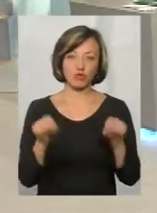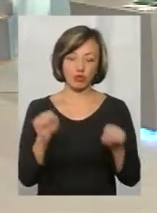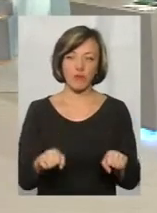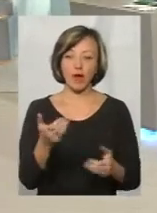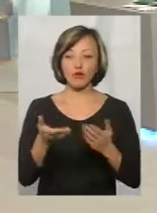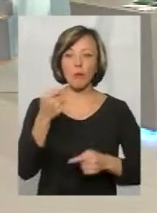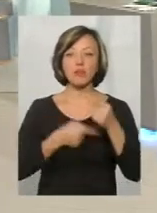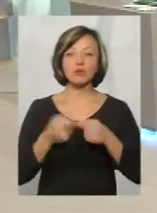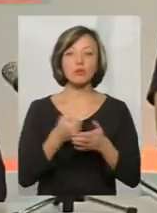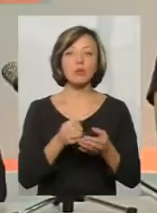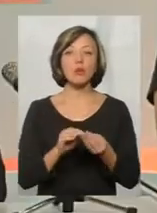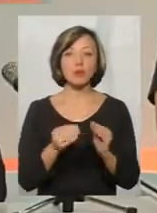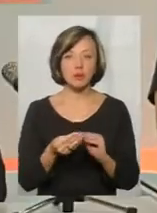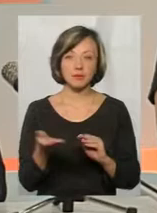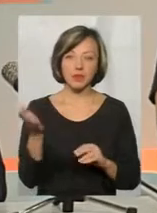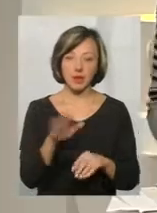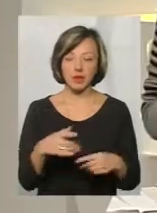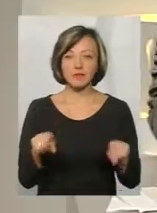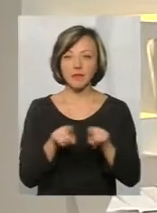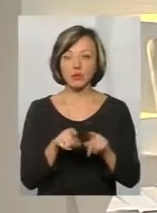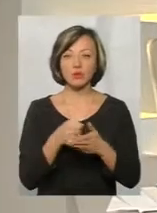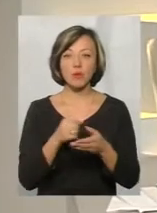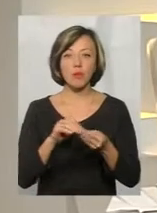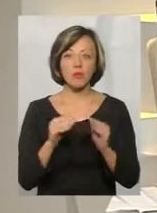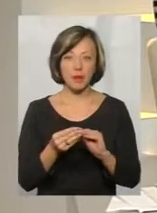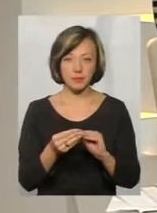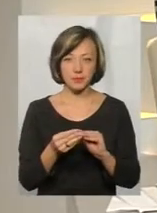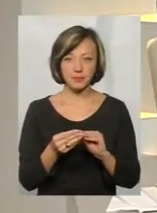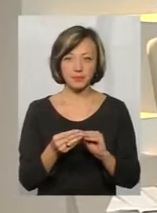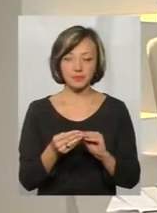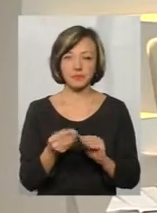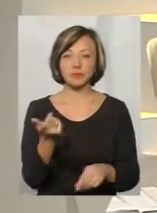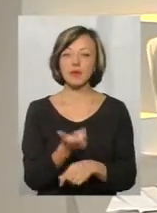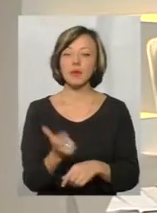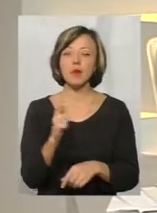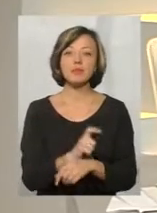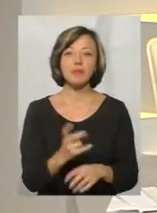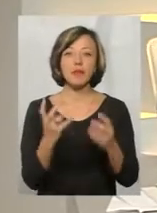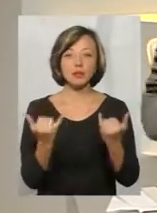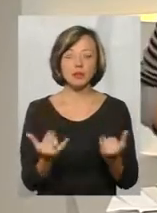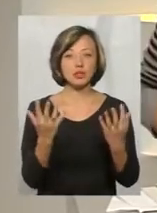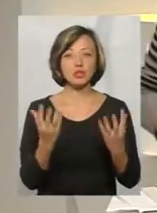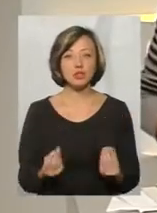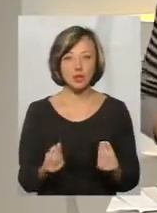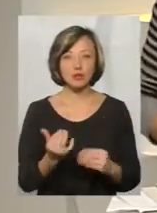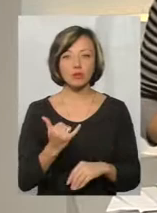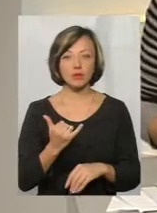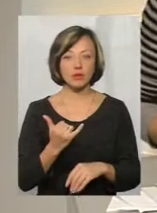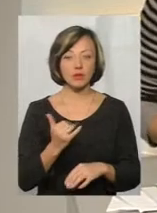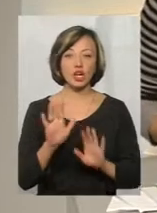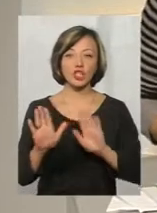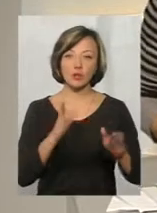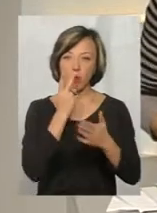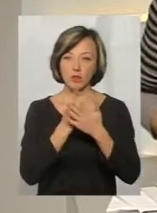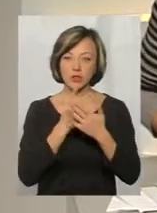Якщо повернутися до проблем. Так, все-таки до проблем. Так, максимально. На сьогоднішній день в нашій, прошу режисера